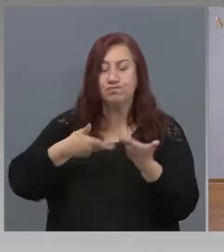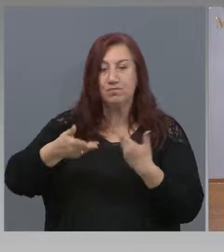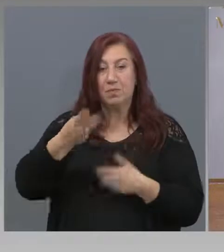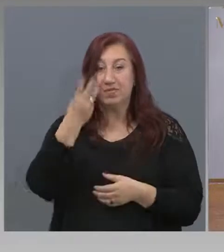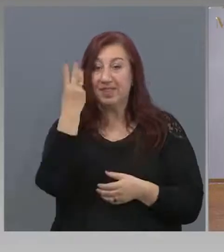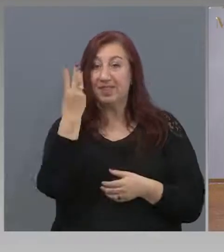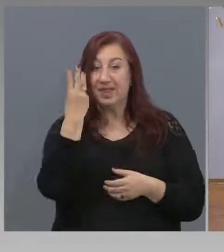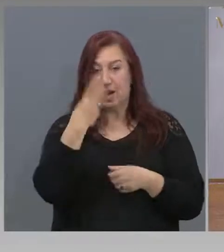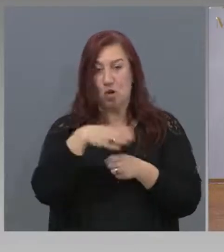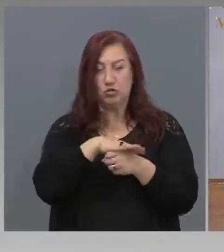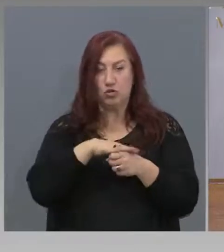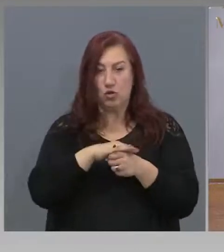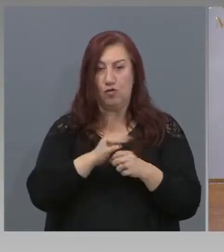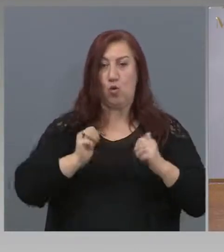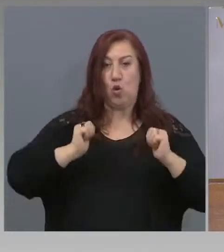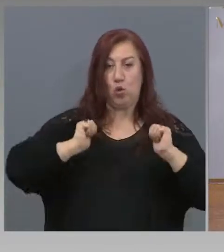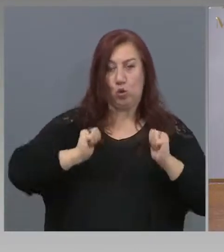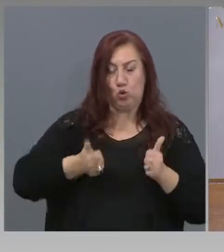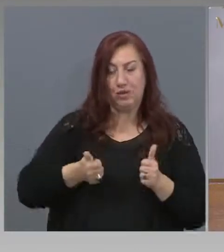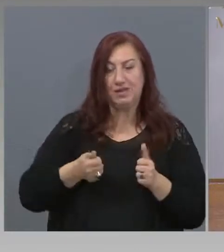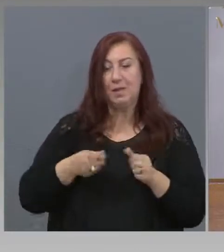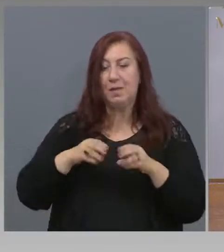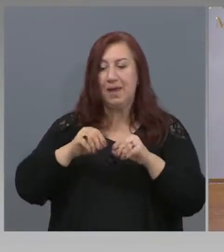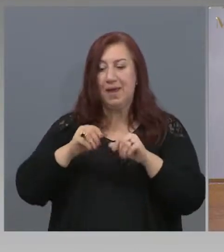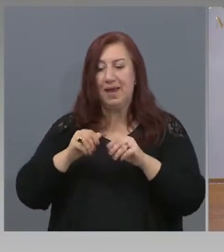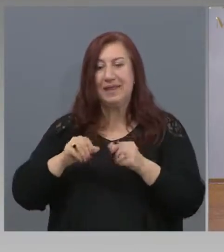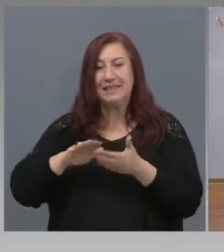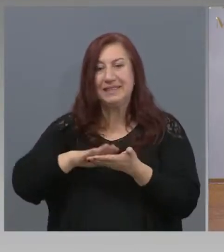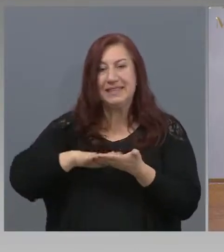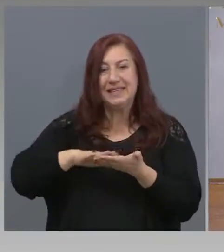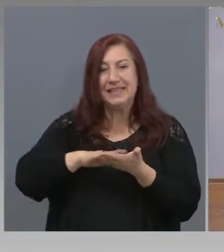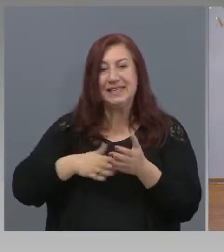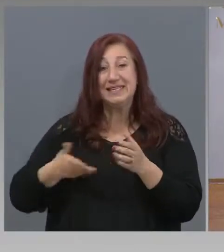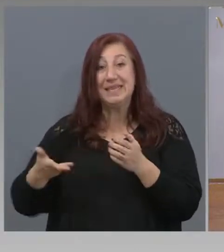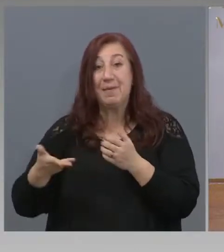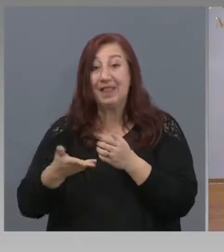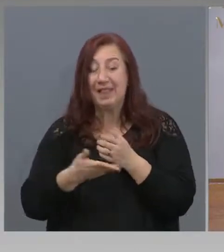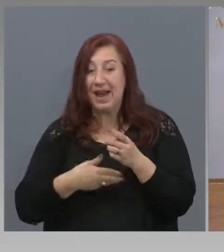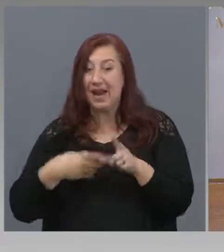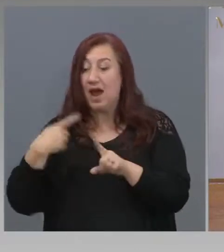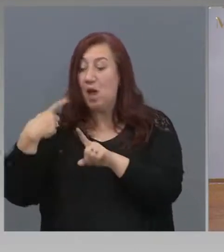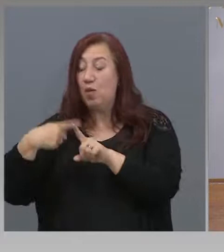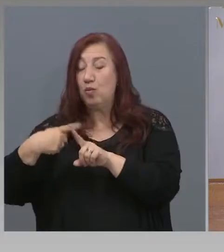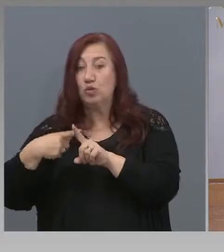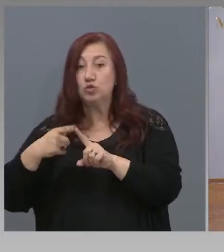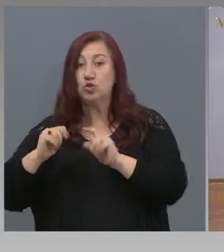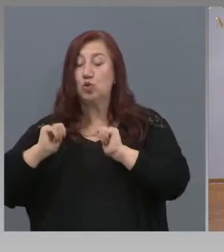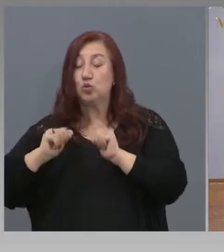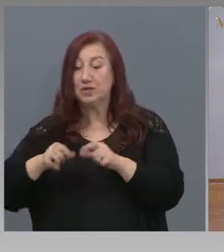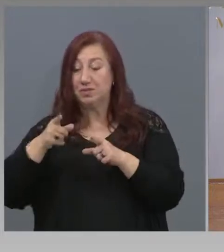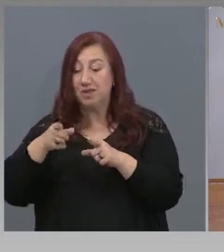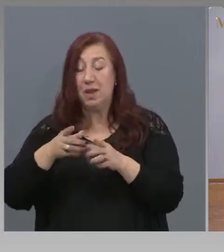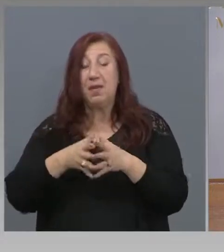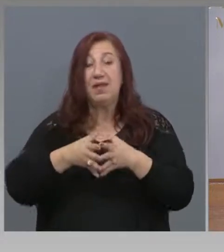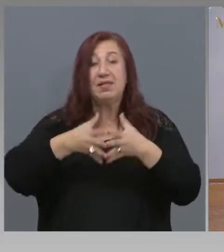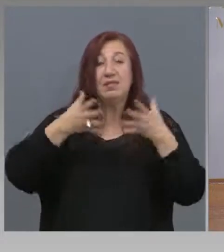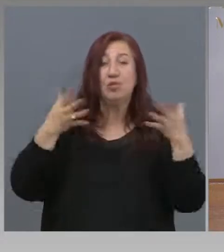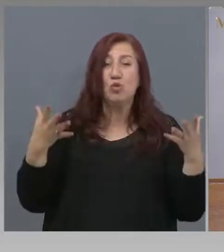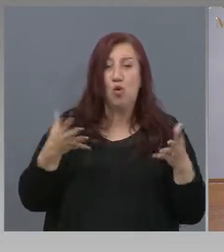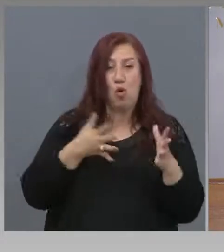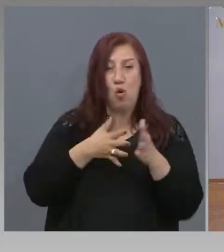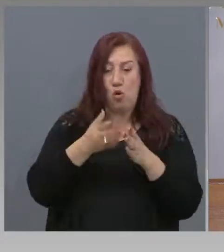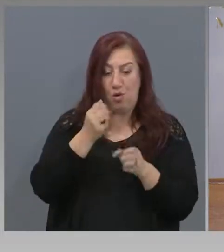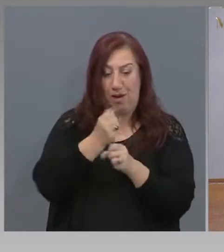седмица, замеделие и строителство, всъщност това са отраслите, в които са заети много хора,